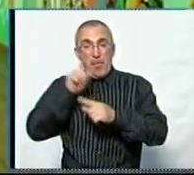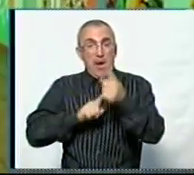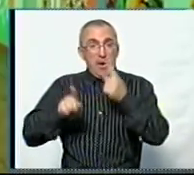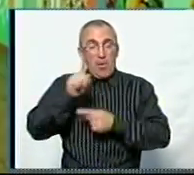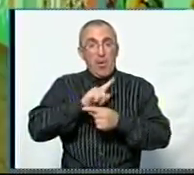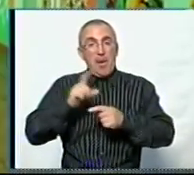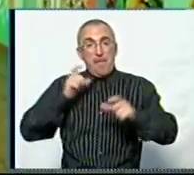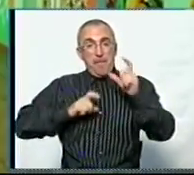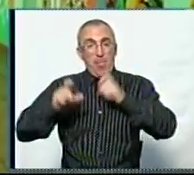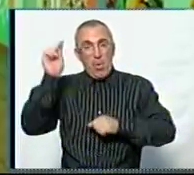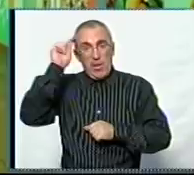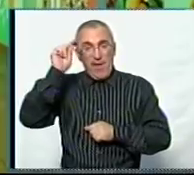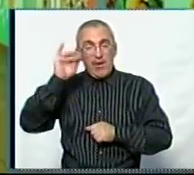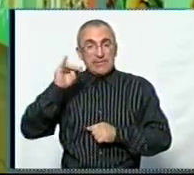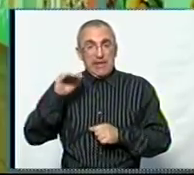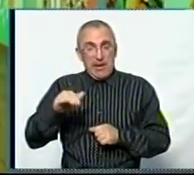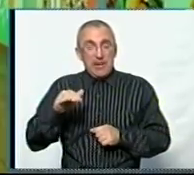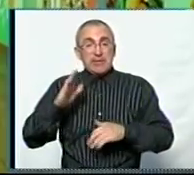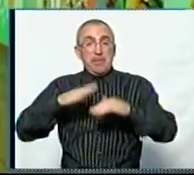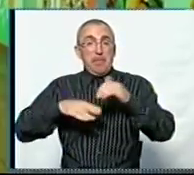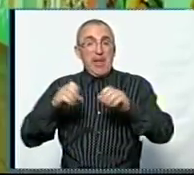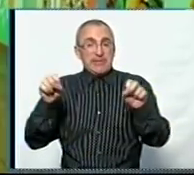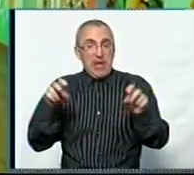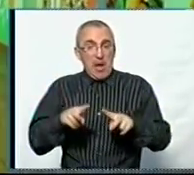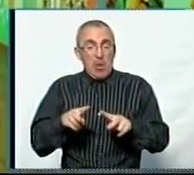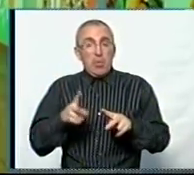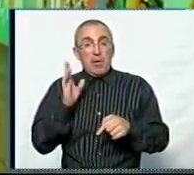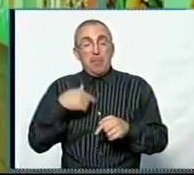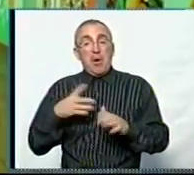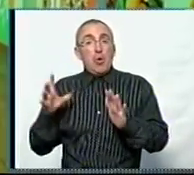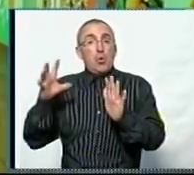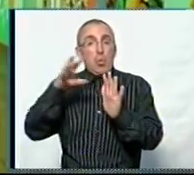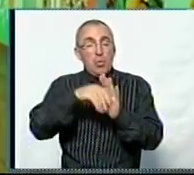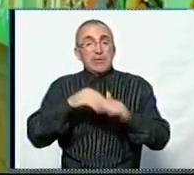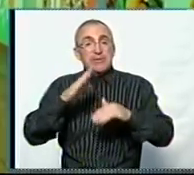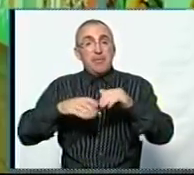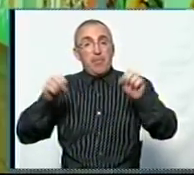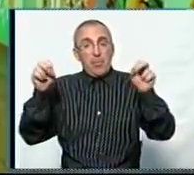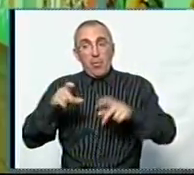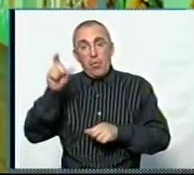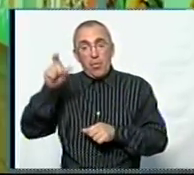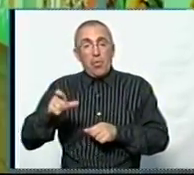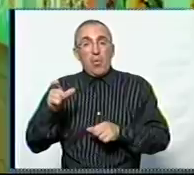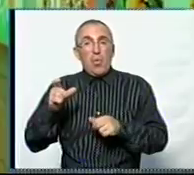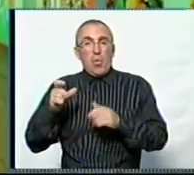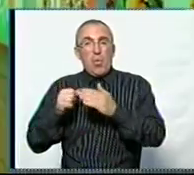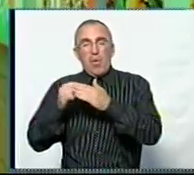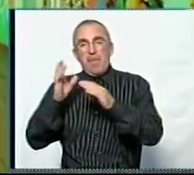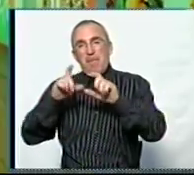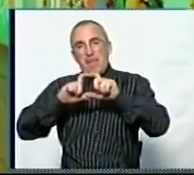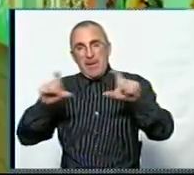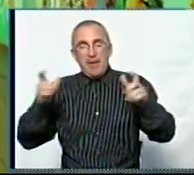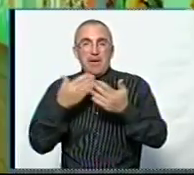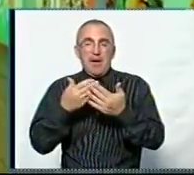педагогічному університеті за спеціальністю. Ми також залучаємо спеціалістів з опорного навчального закладу на